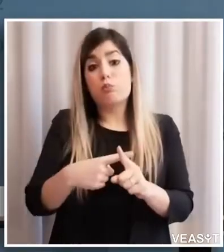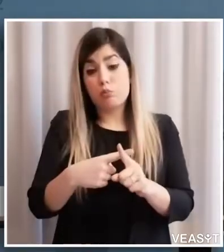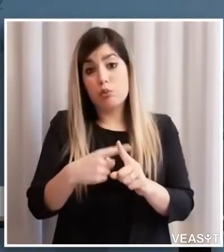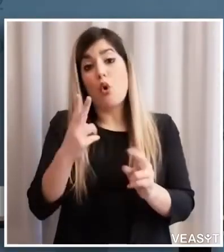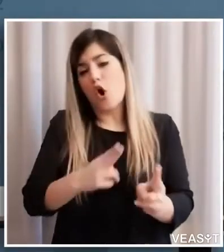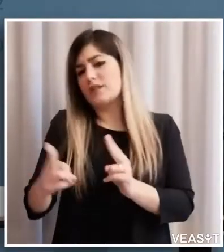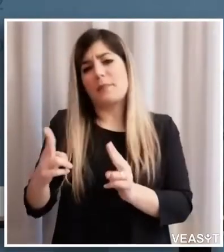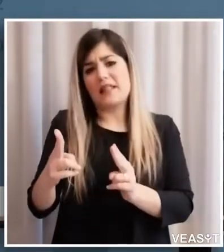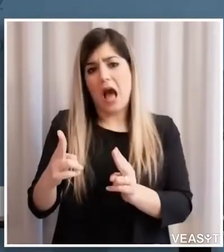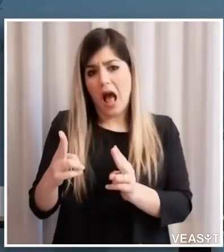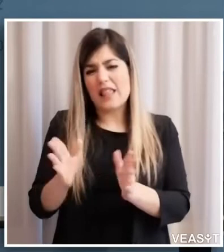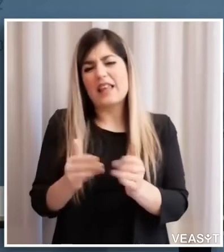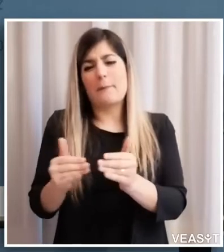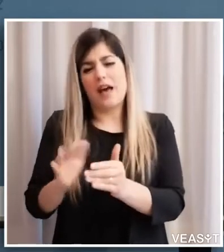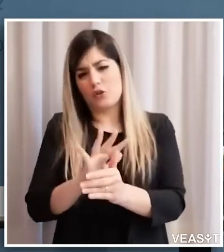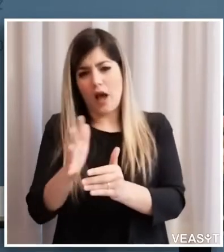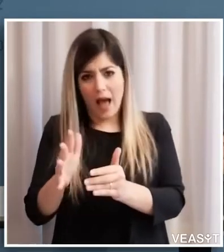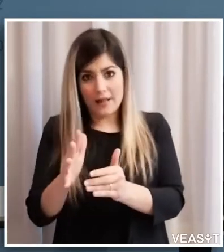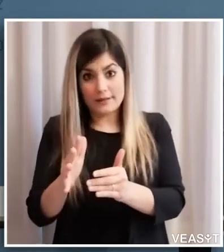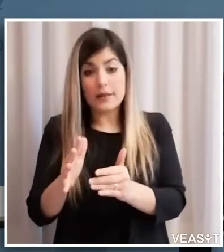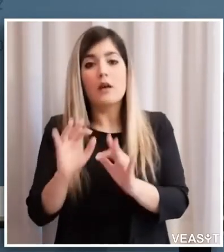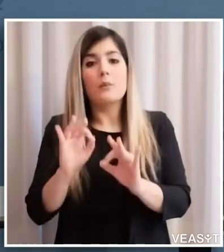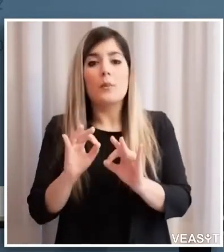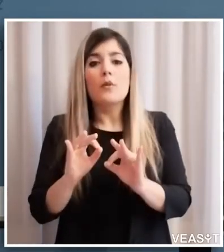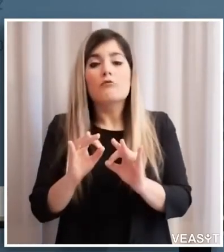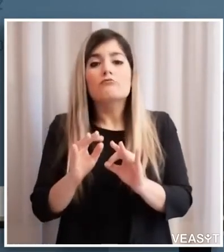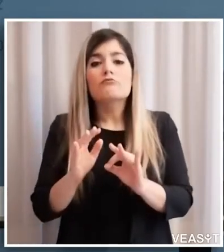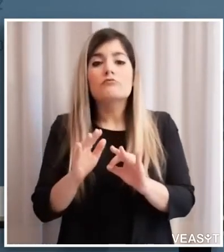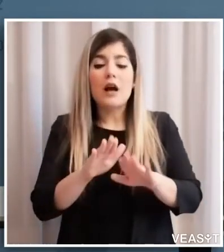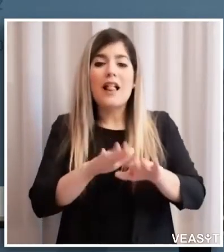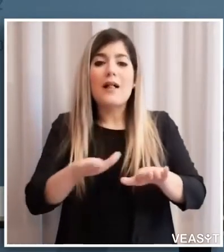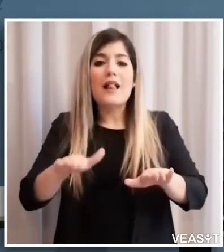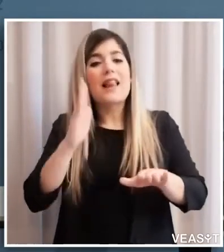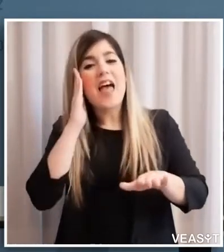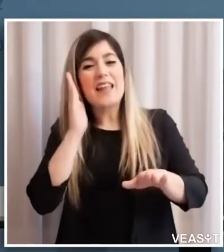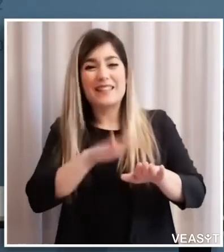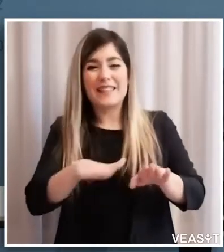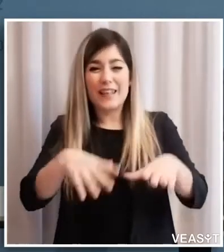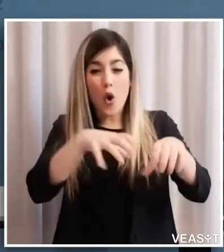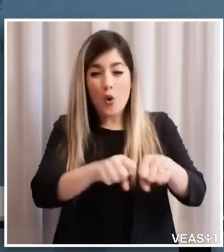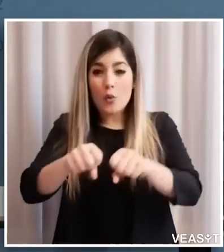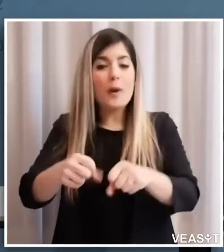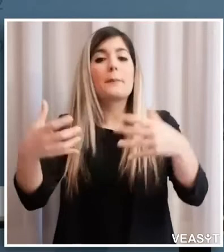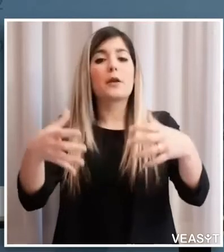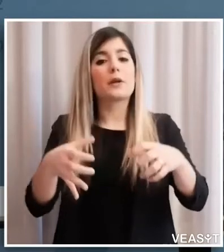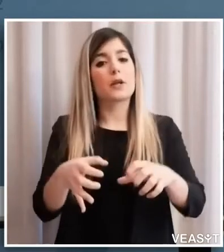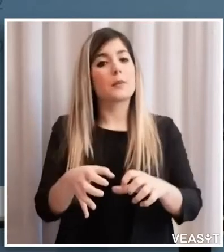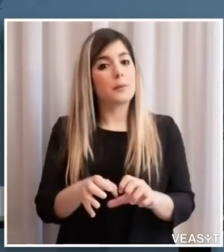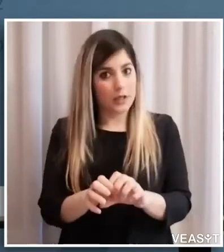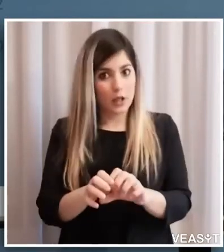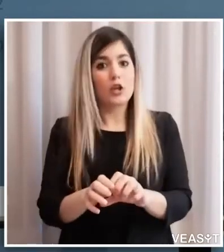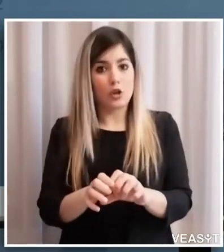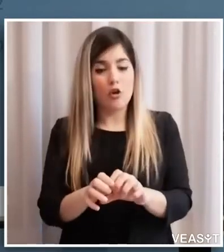reparti ordinari degli ospedali, cioè questa diminuzione di posti letto occupati con pazienti con il coronavirus,